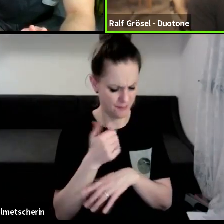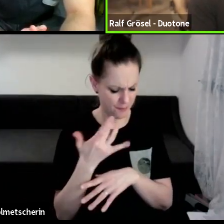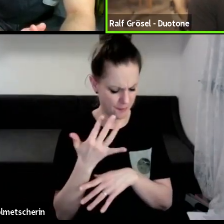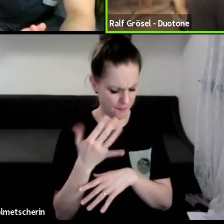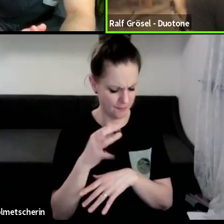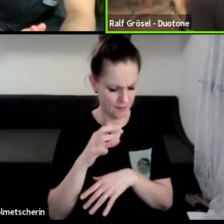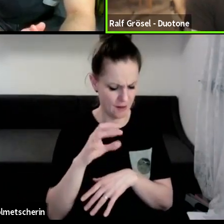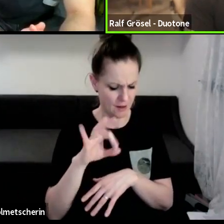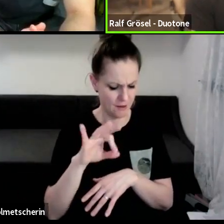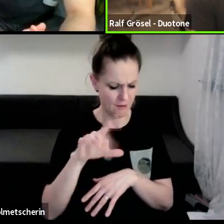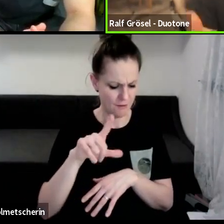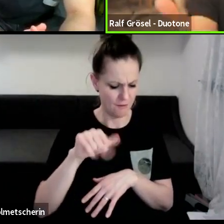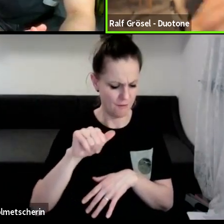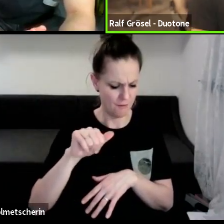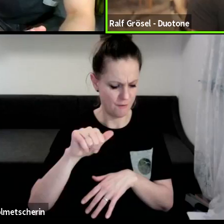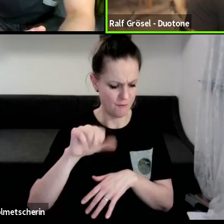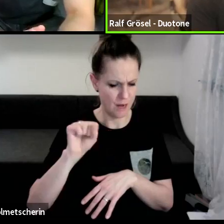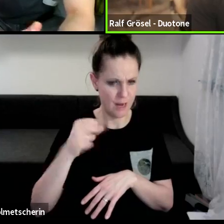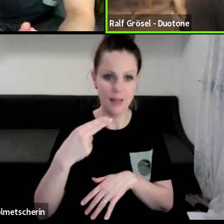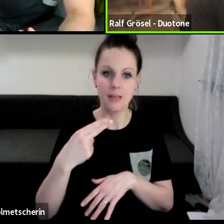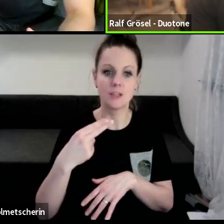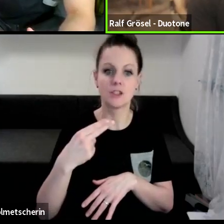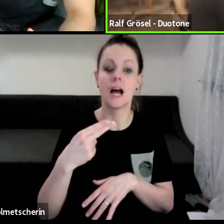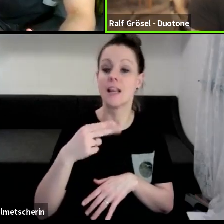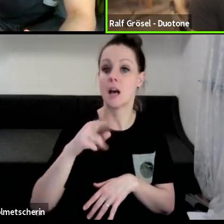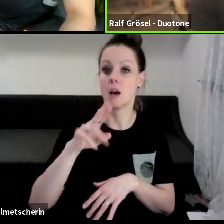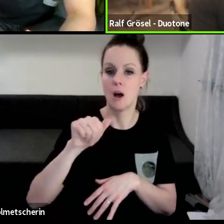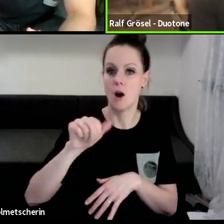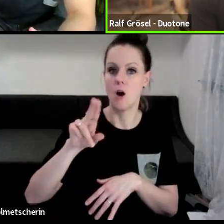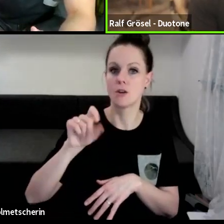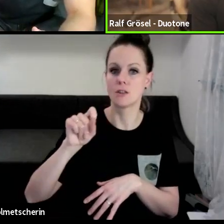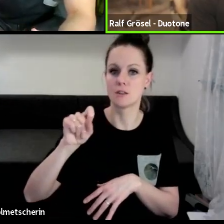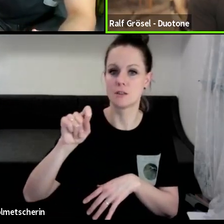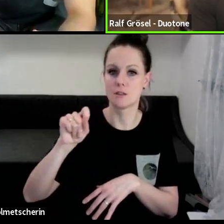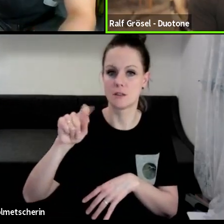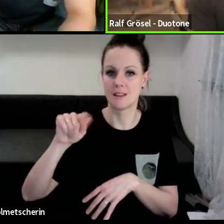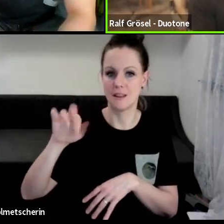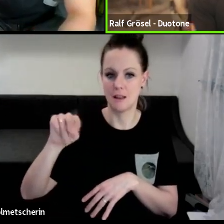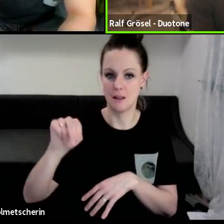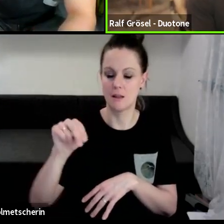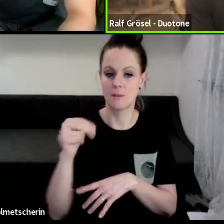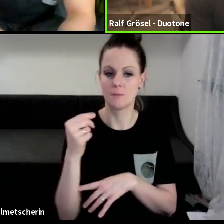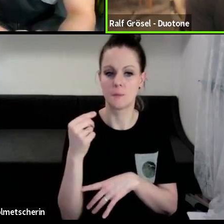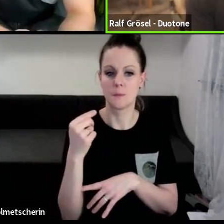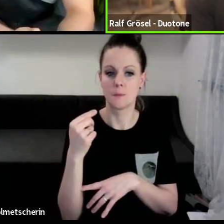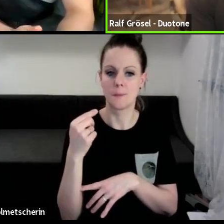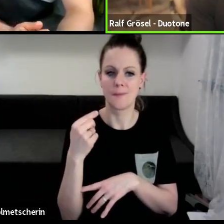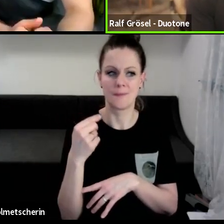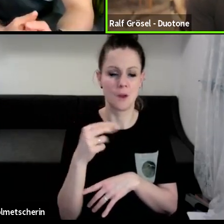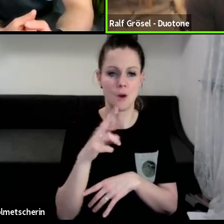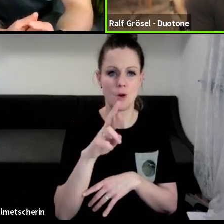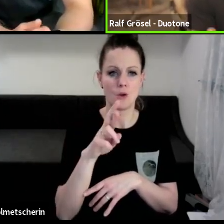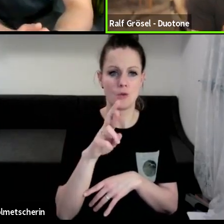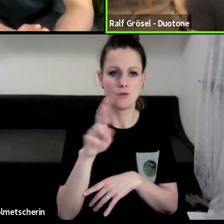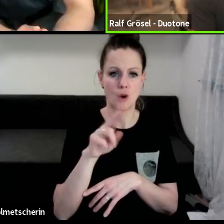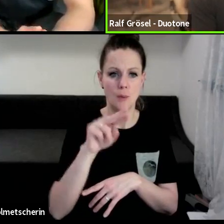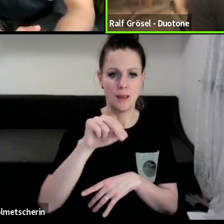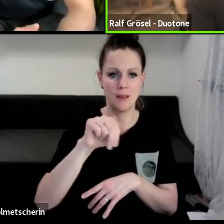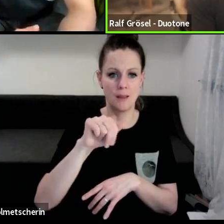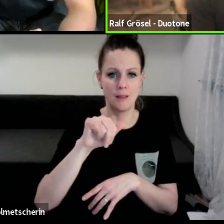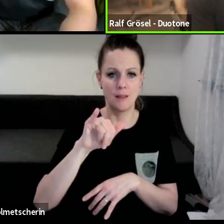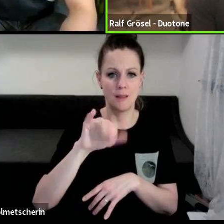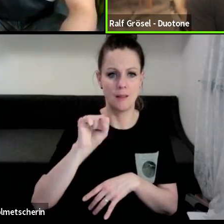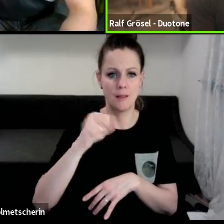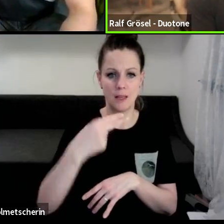Nachnamen komme ich jetzt nicht Flash Austin. Genau, Flash Austin. Genau, Flash Austin. Ein Robbie Nash, die haben halt im Grunde genommen auch eben